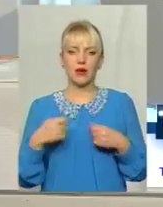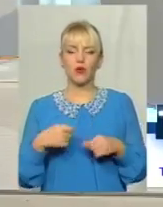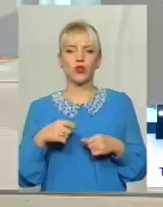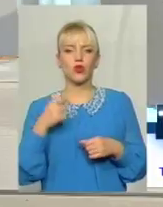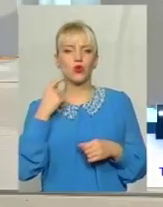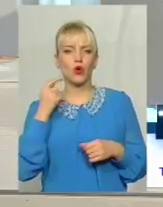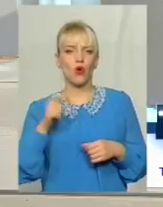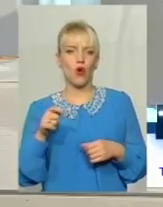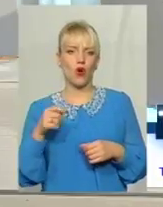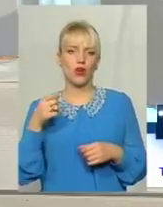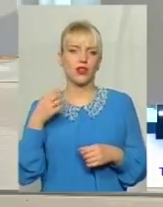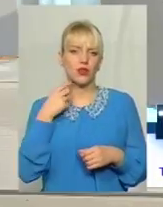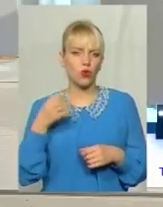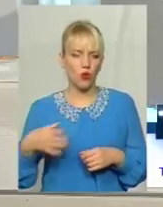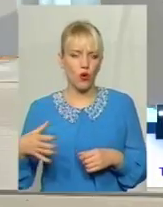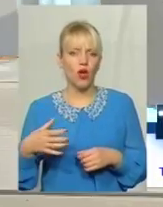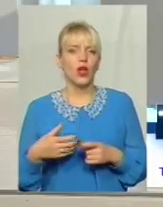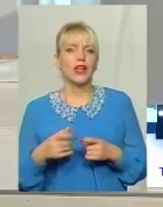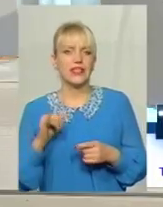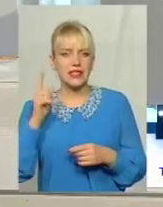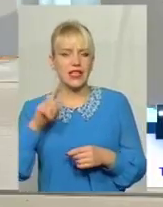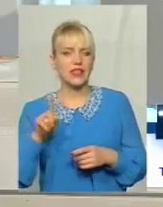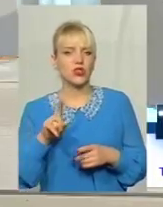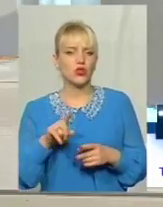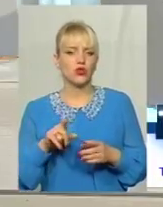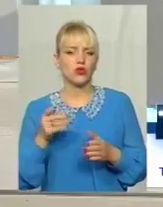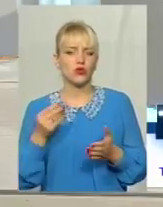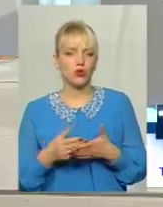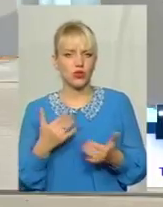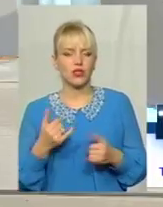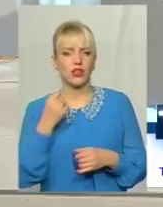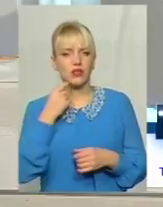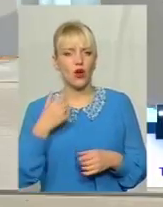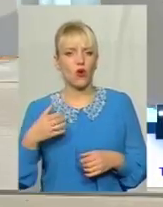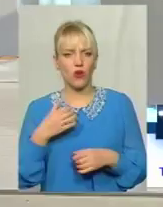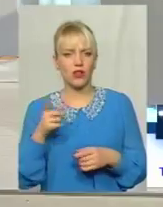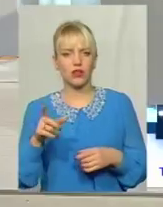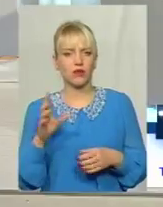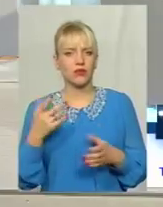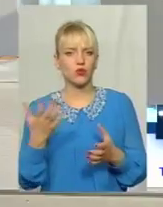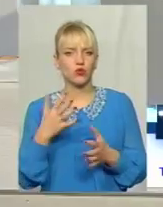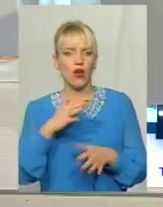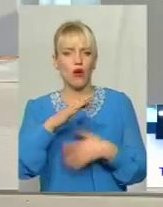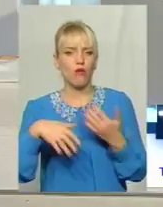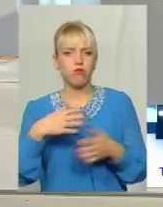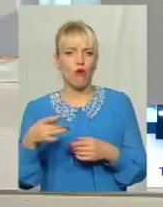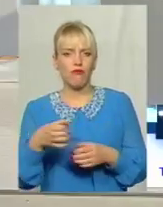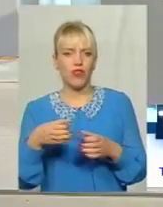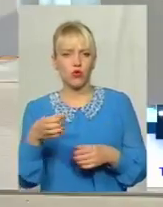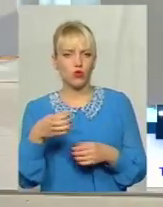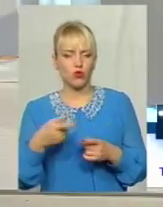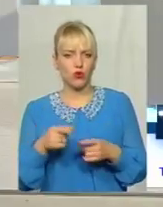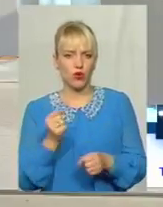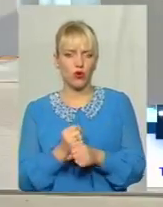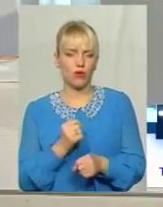Ви знаєте, що зараз це дуже багато І там якої-небудь тої боти Ми бачимо скільки людей помирає В цього